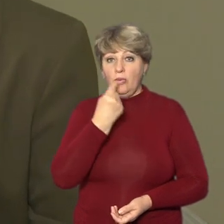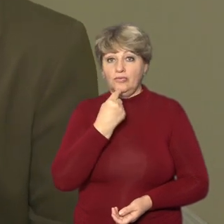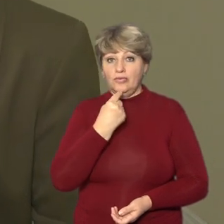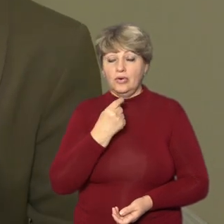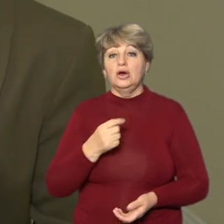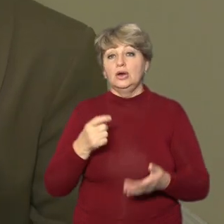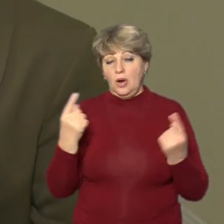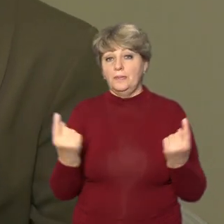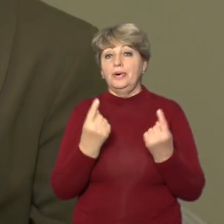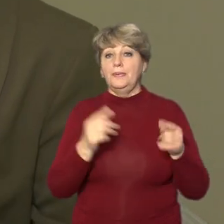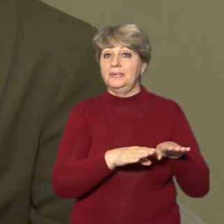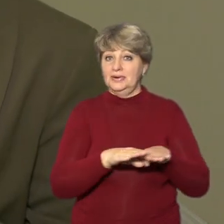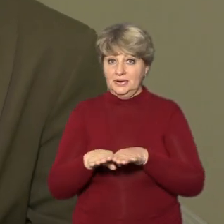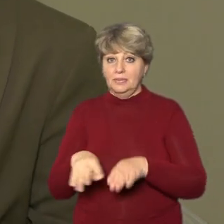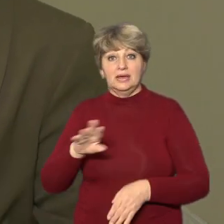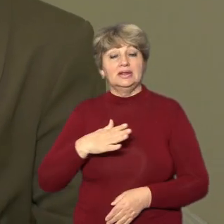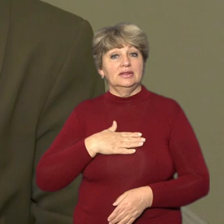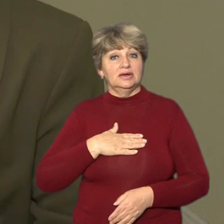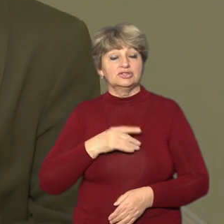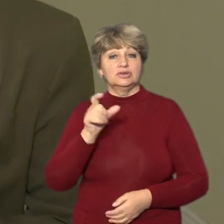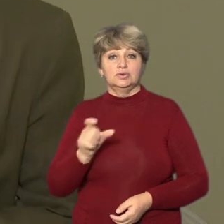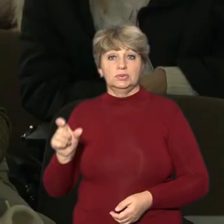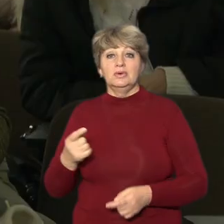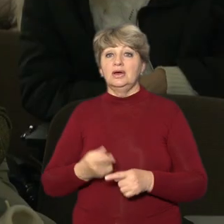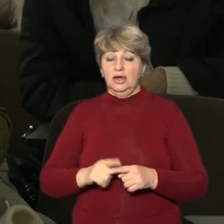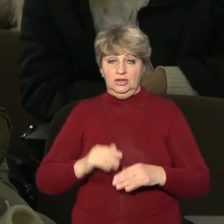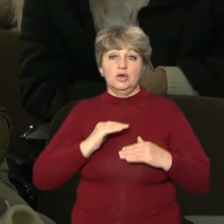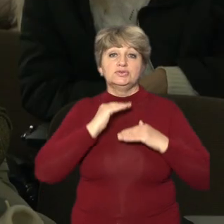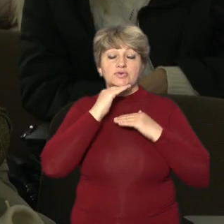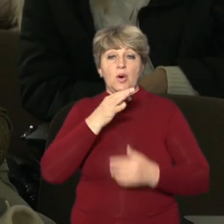побутового рівня. Я думаю, для наших слухачів це більш ніж досить.